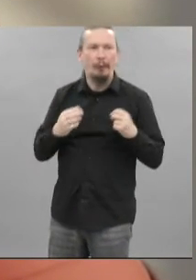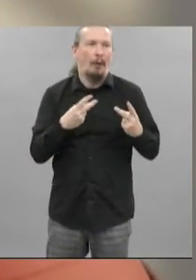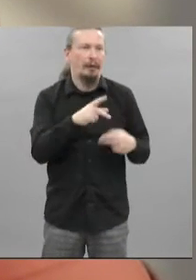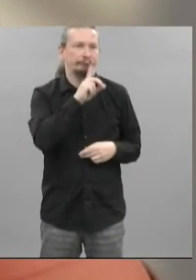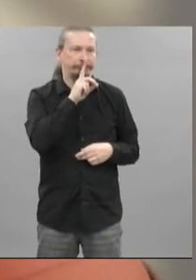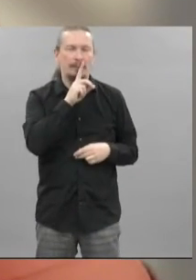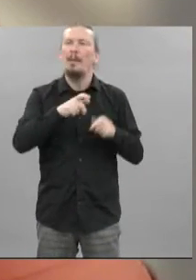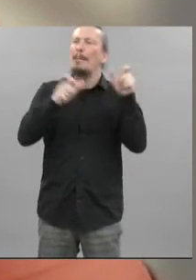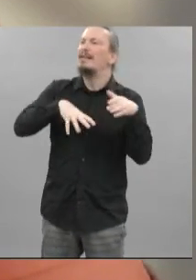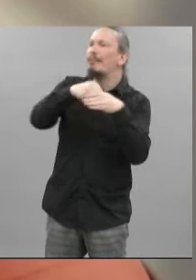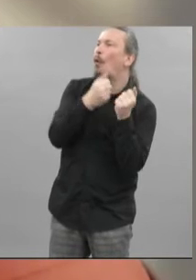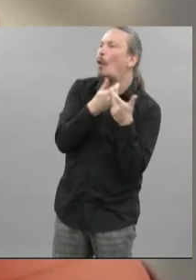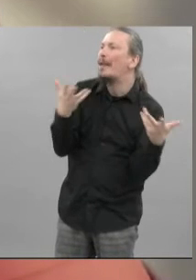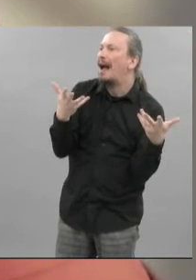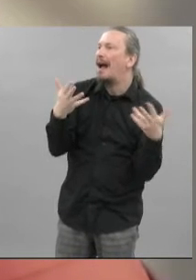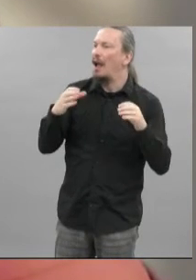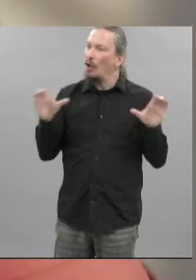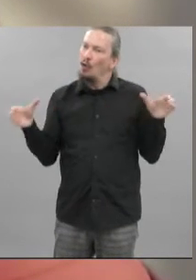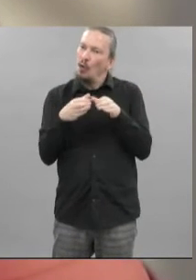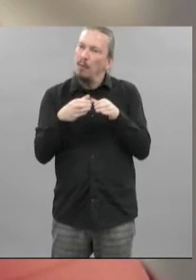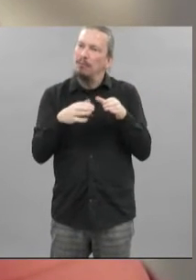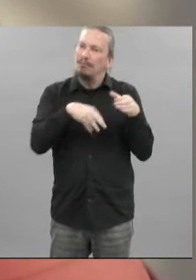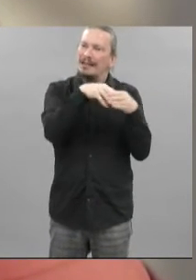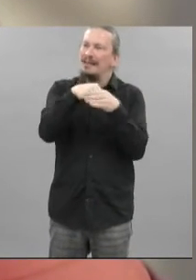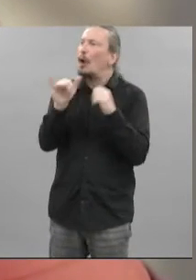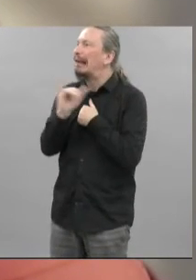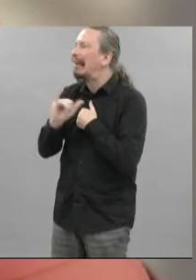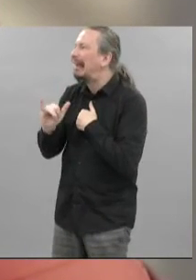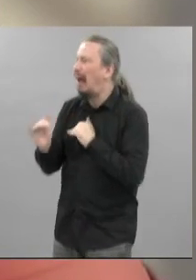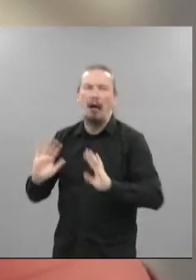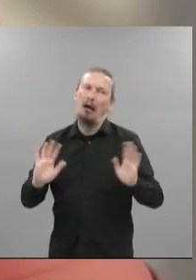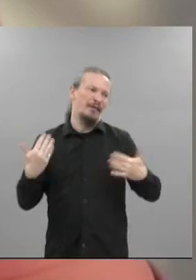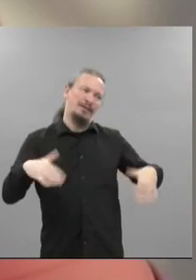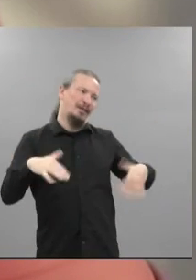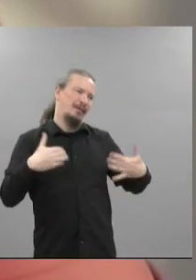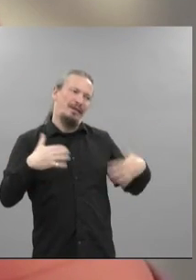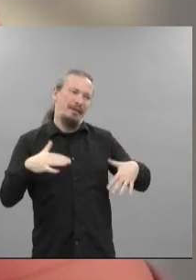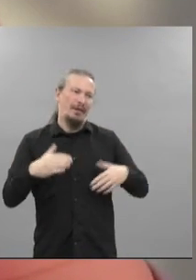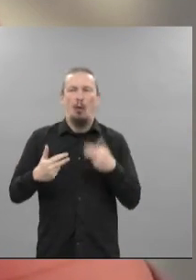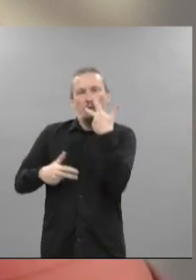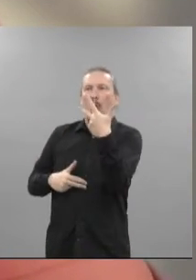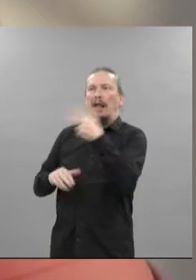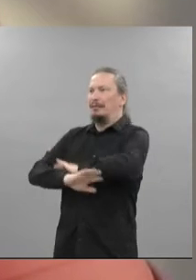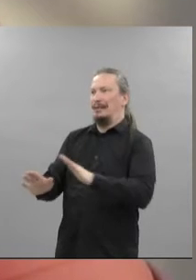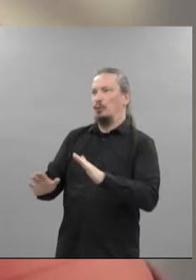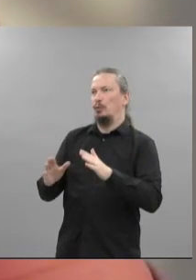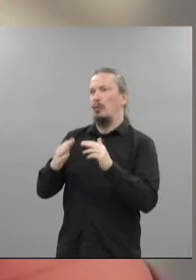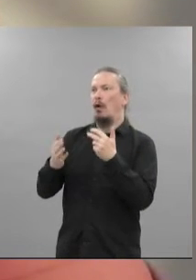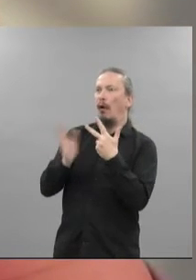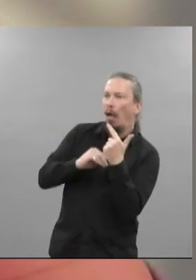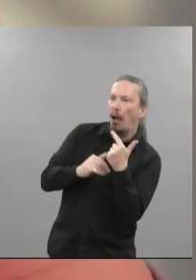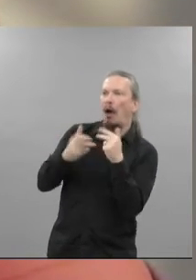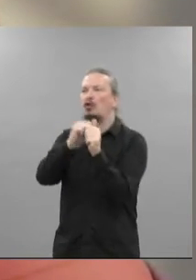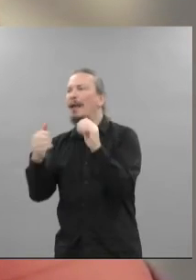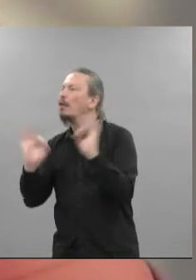Le nombre de participants, les différents collèges de participants à ce comité ? De même non plus. Ils seront trois, pas un de plus, pas un de moins, pas de